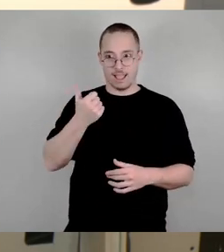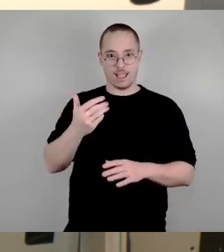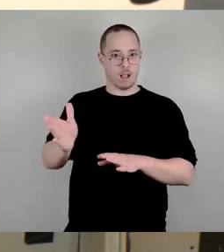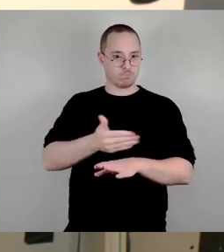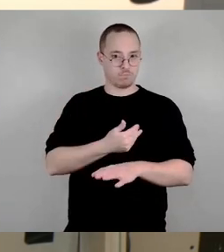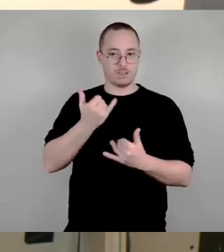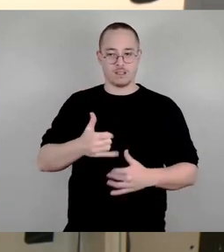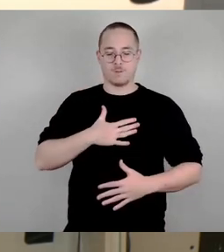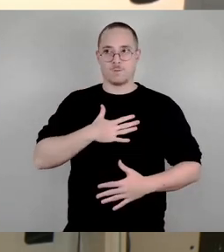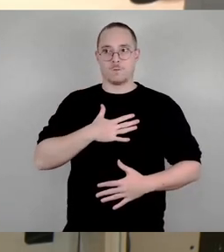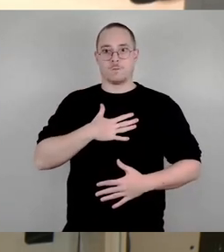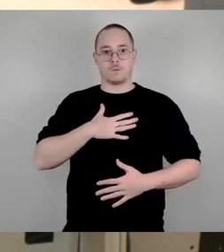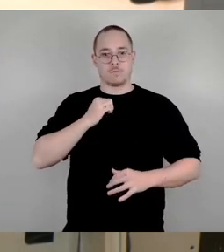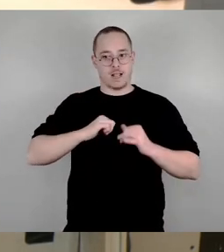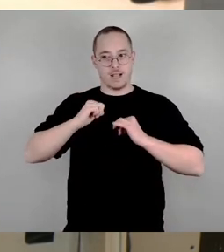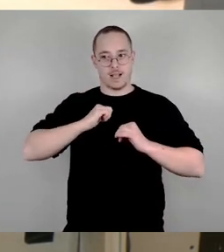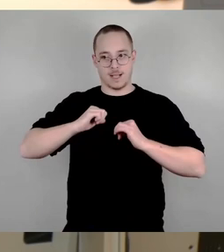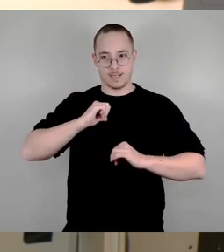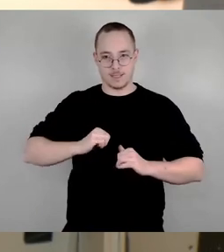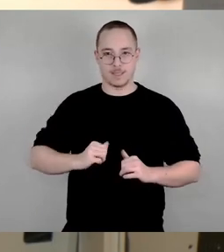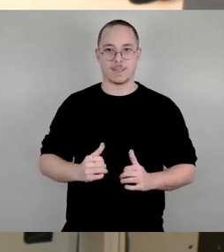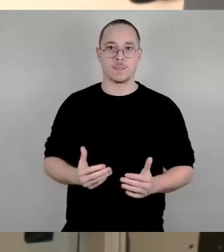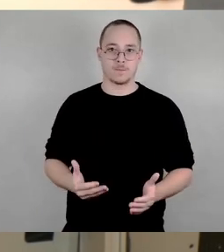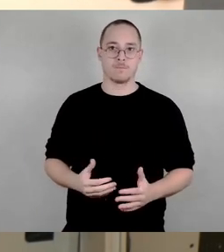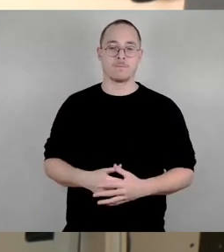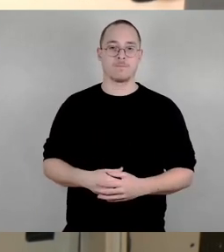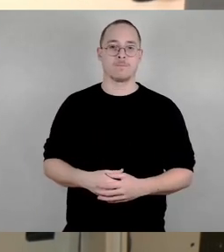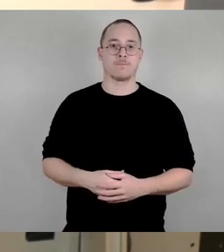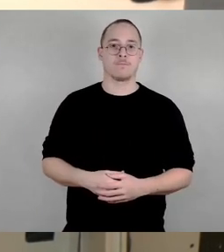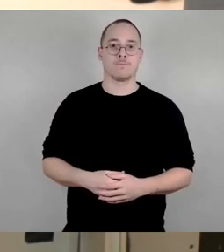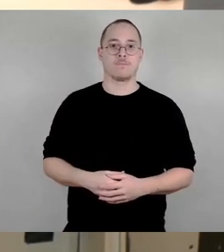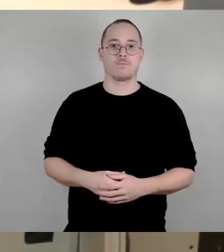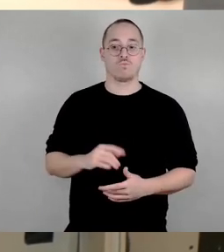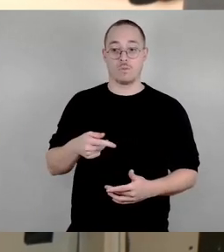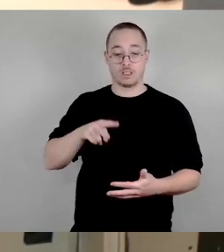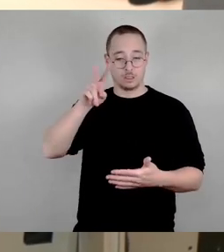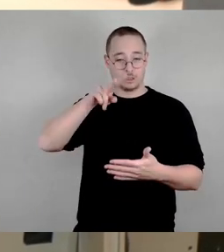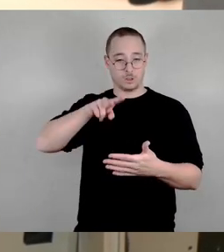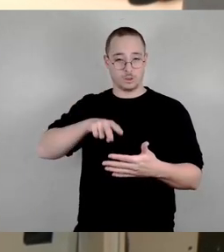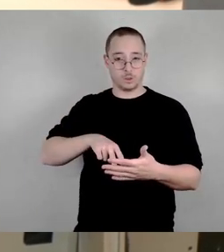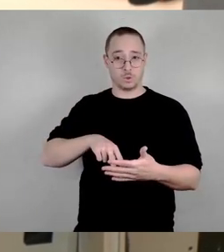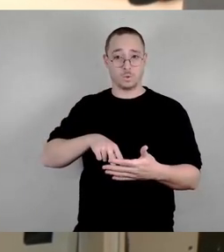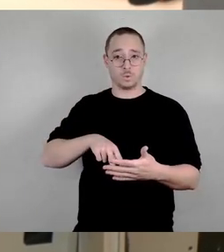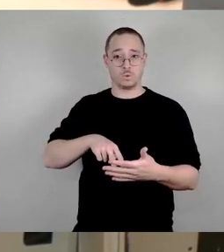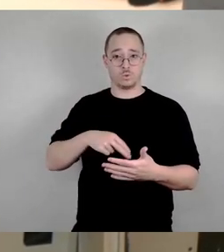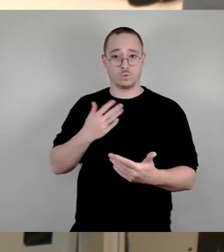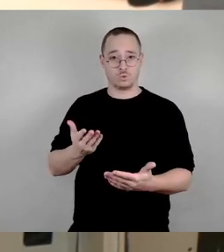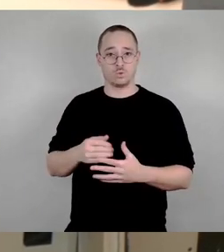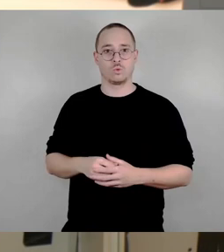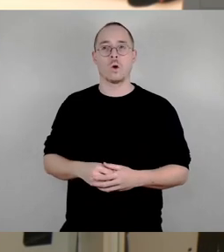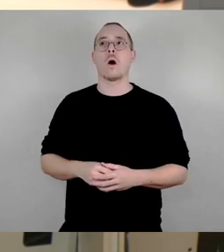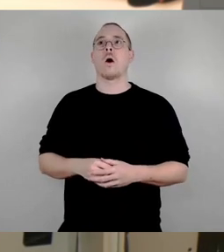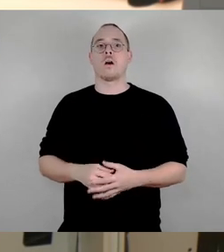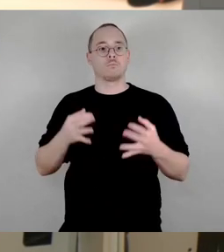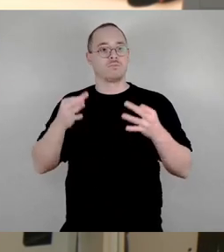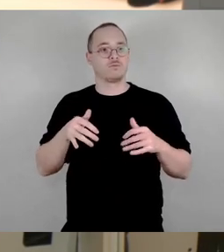man die Begründung liest, dass die konservative Seite des Rates plötzlich ihr Herz für Radfahrer entdeckt hat und sich um